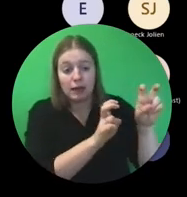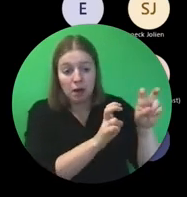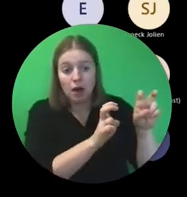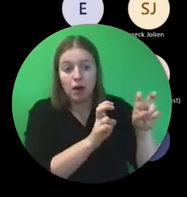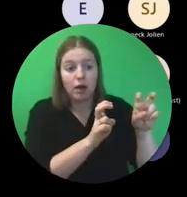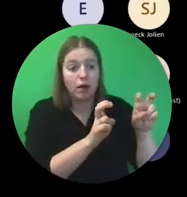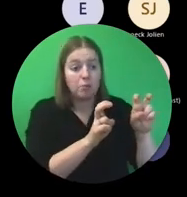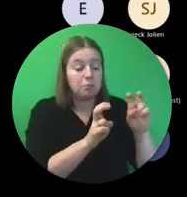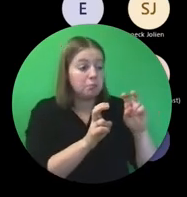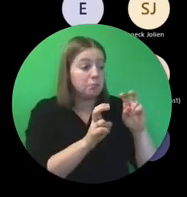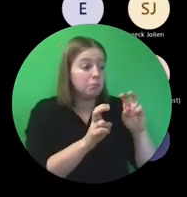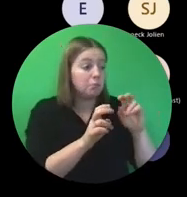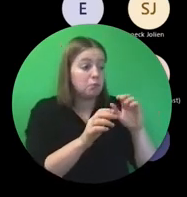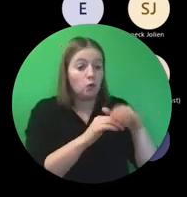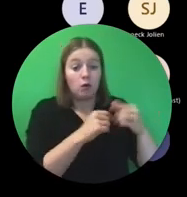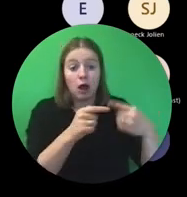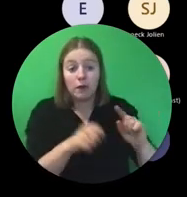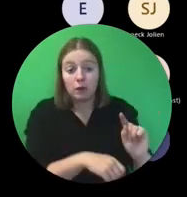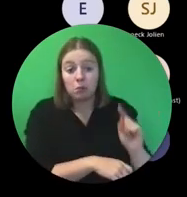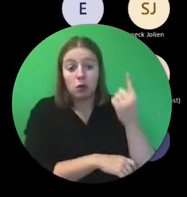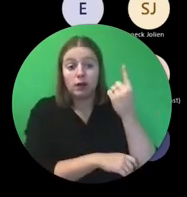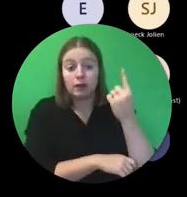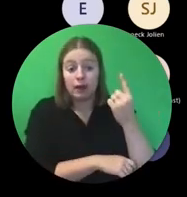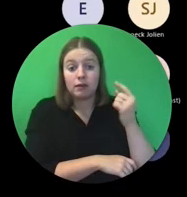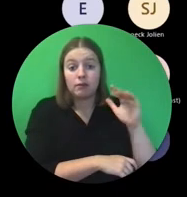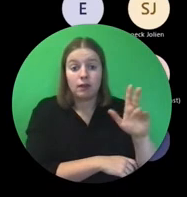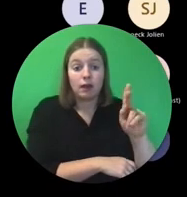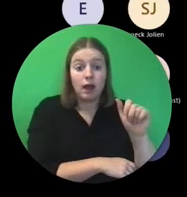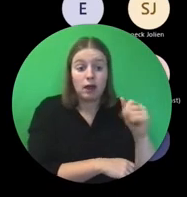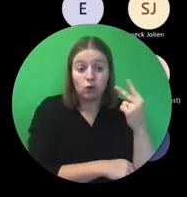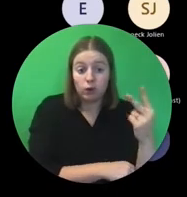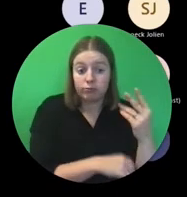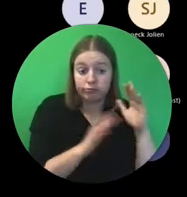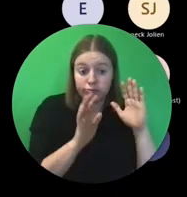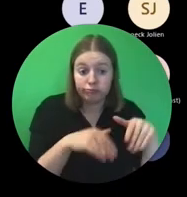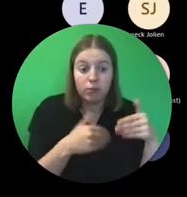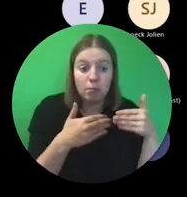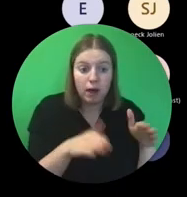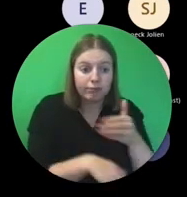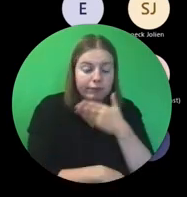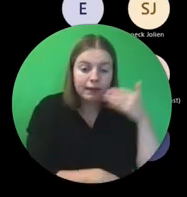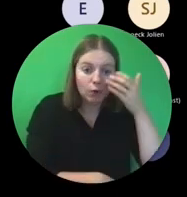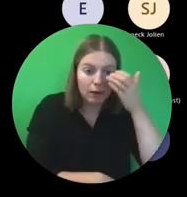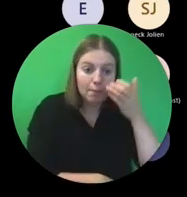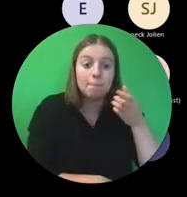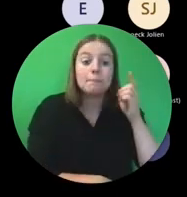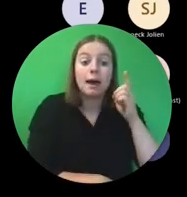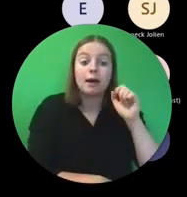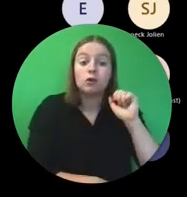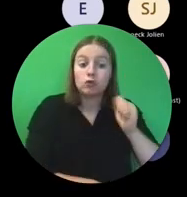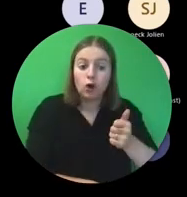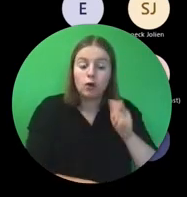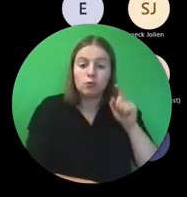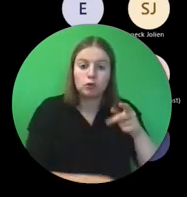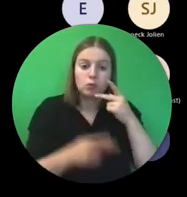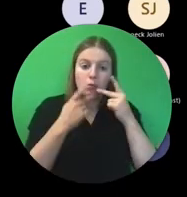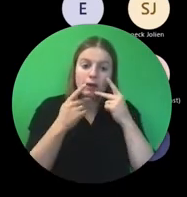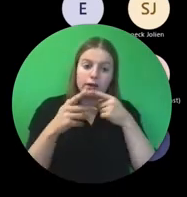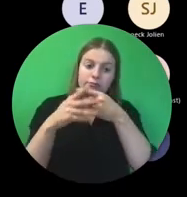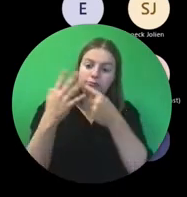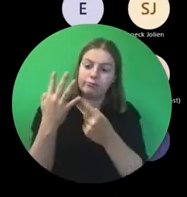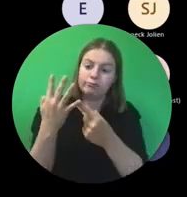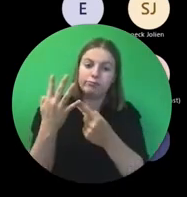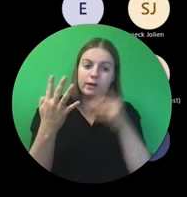Over een andere prioriteit binnen KA2. Dat is ook geen enkel probleem. Maar zelfs dan ga je aan die vier thema's